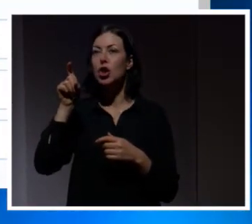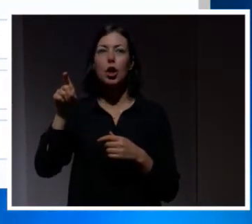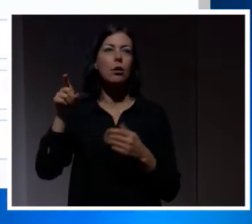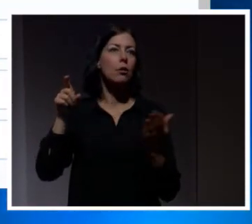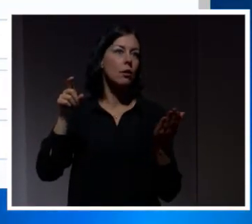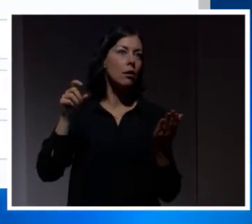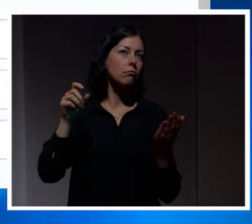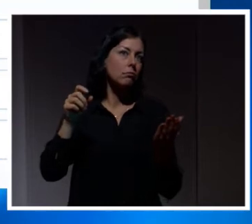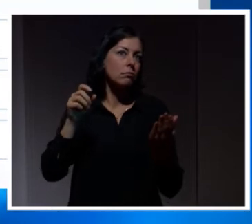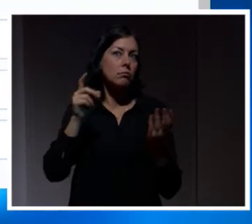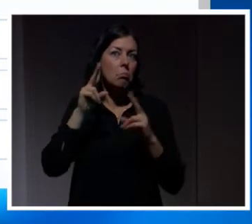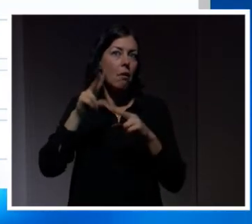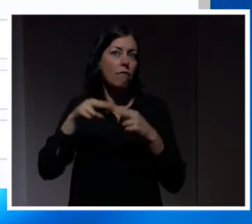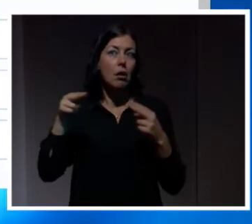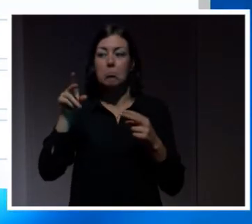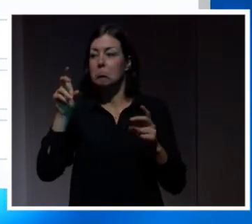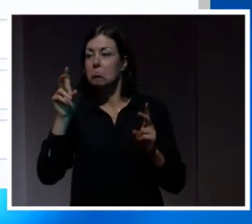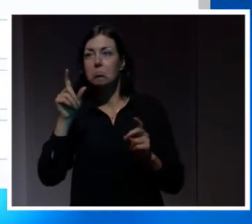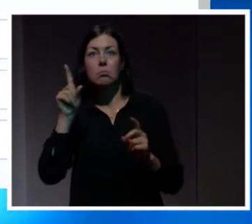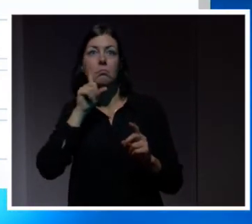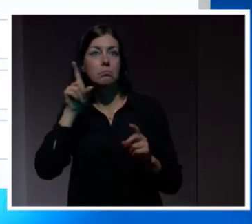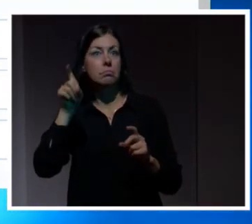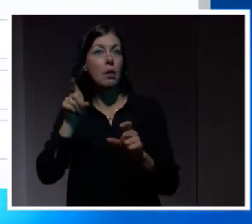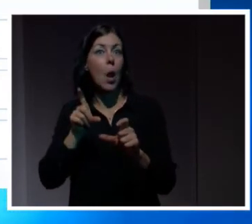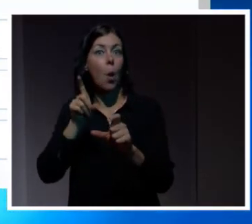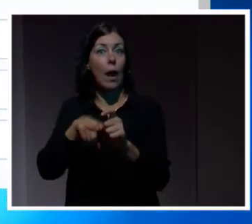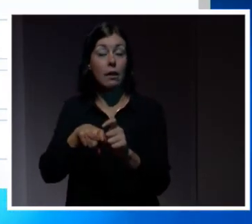normala omständigheter på att logga in.